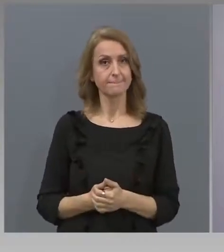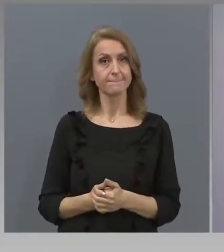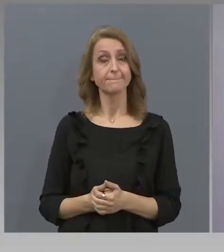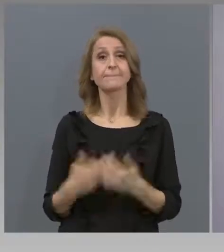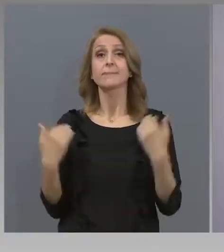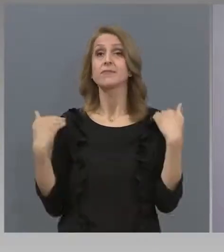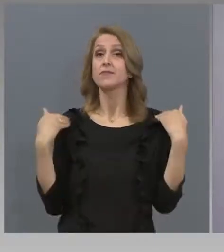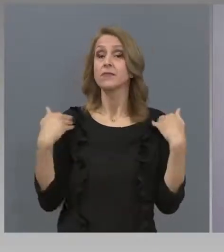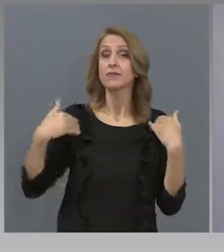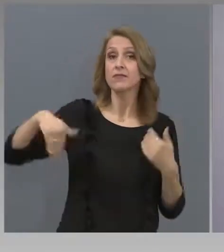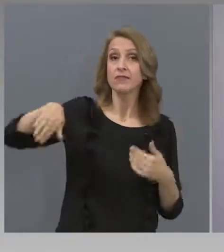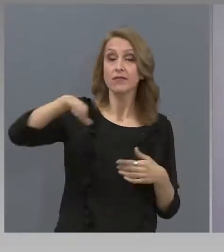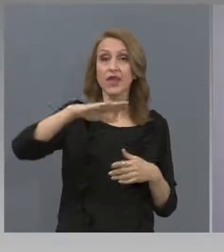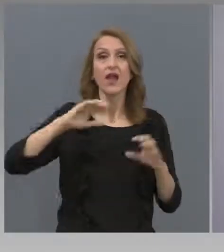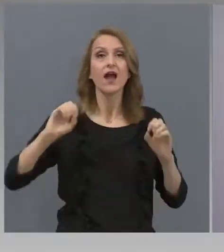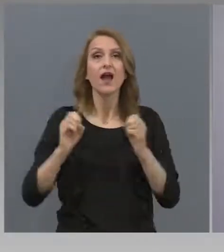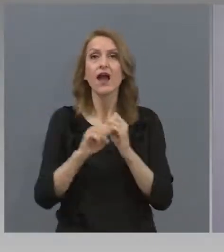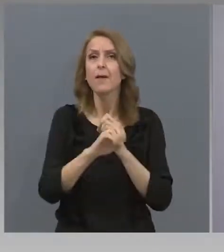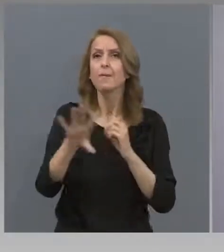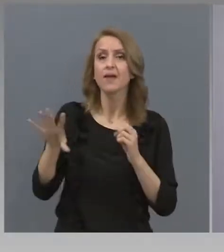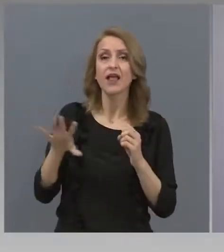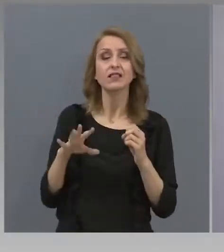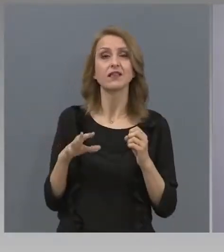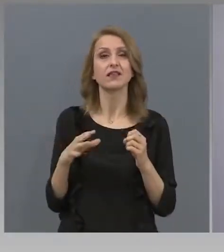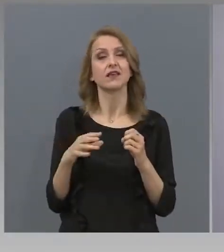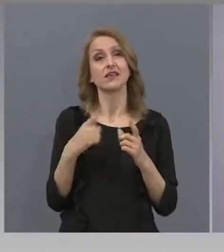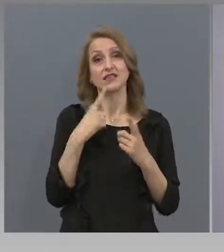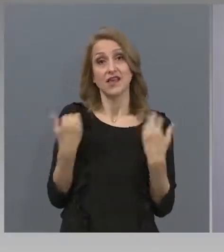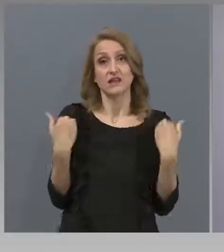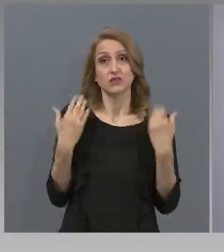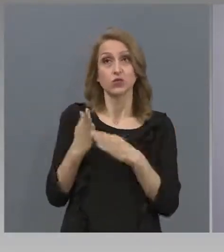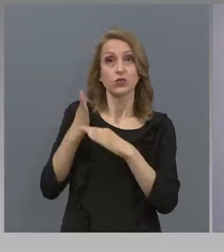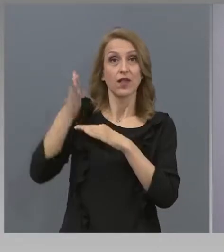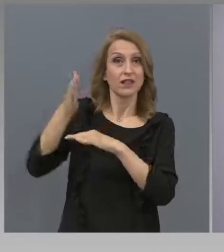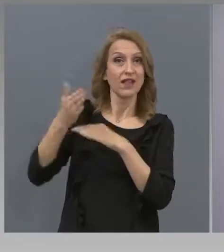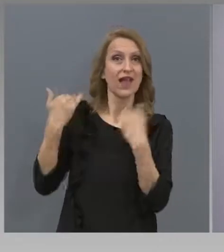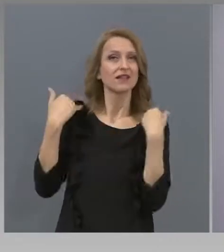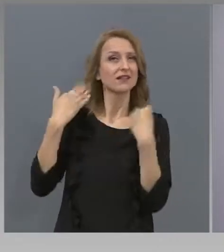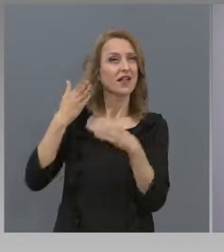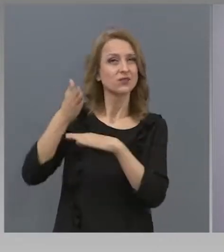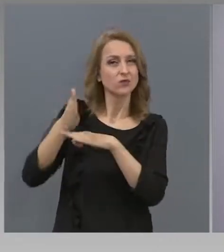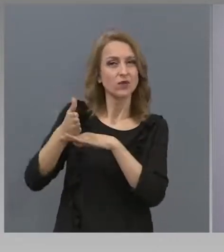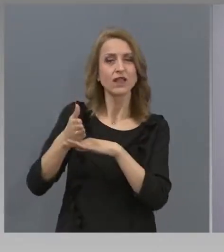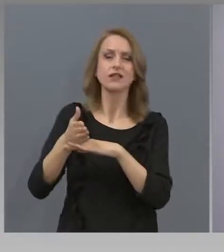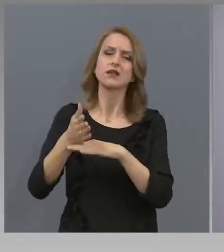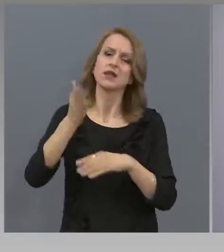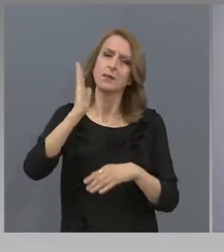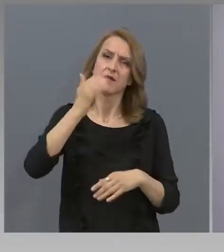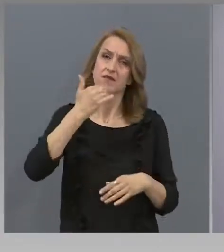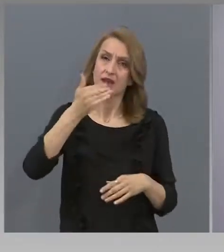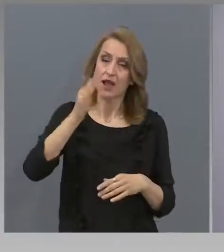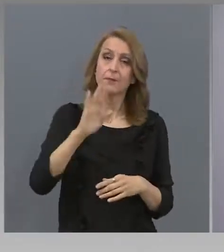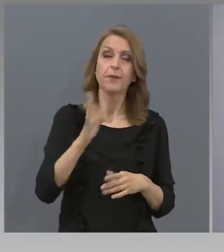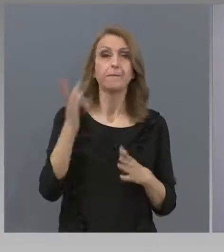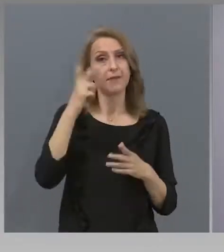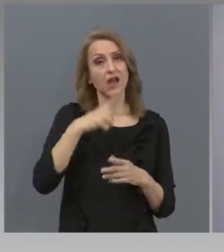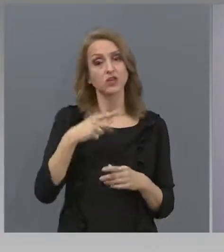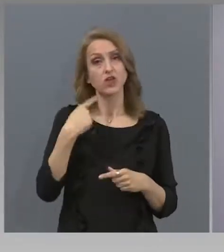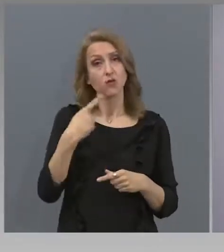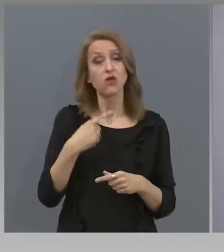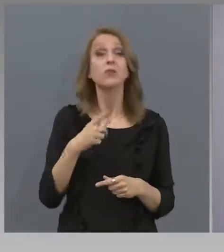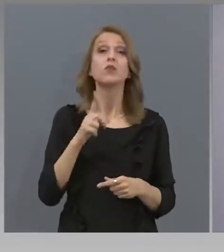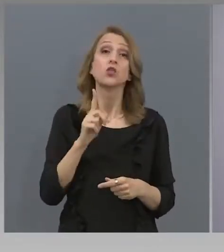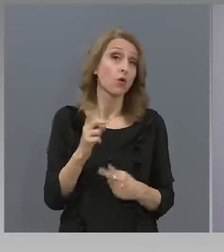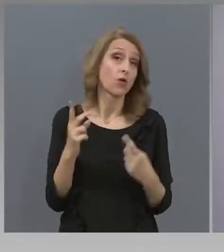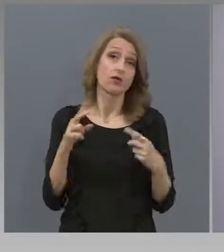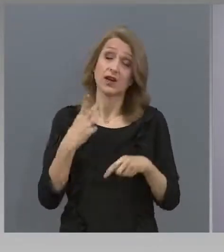Кандидат в студентските кампании ще бъдат през юли месец. Имаме време до тогава да го проговорим този въпрос, но принципно да, би било